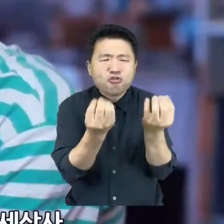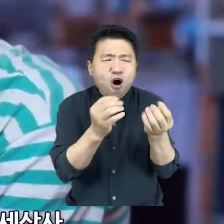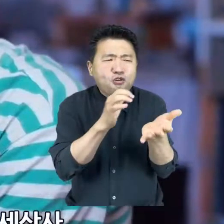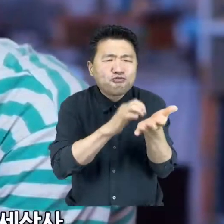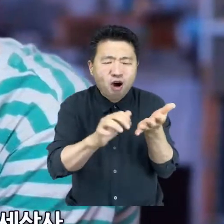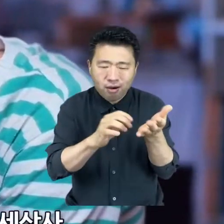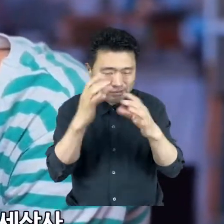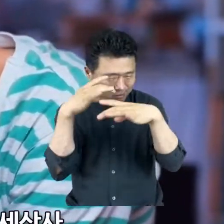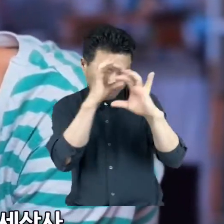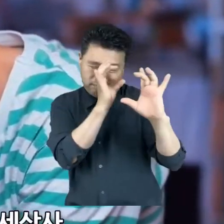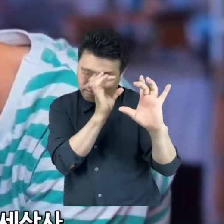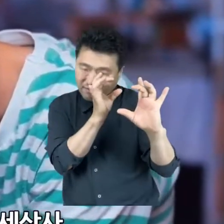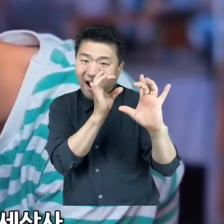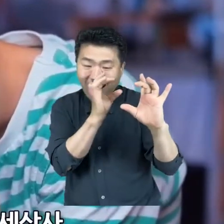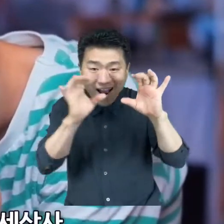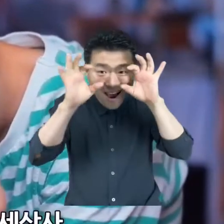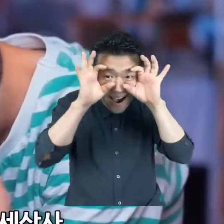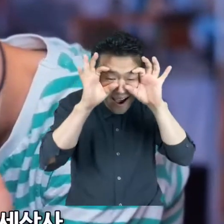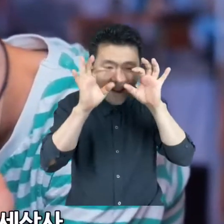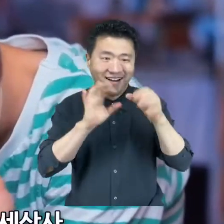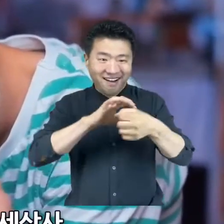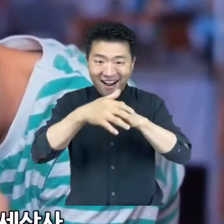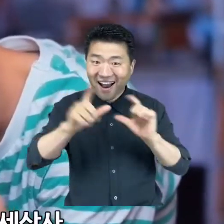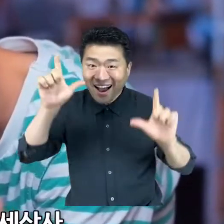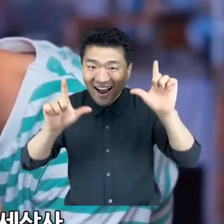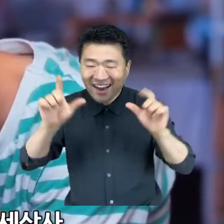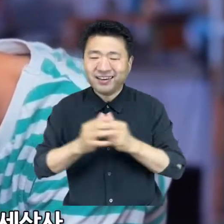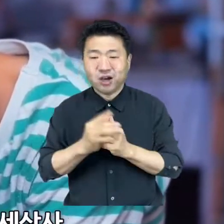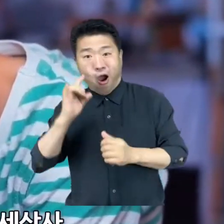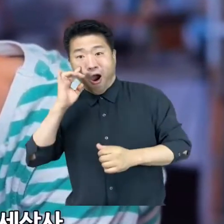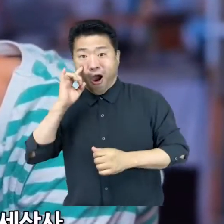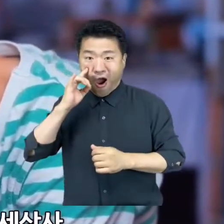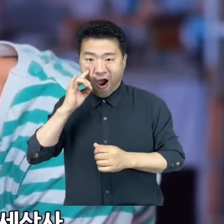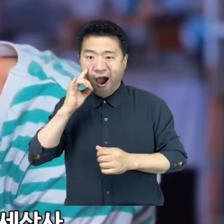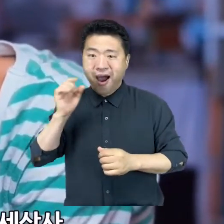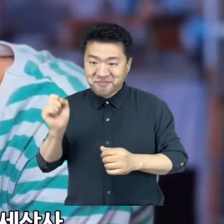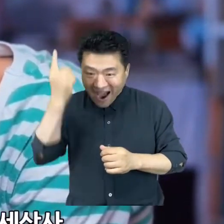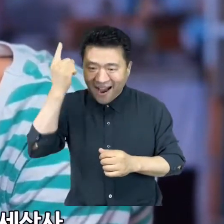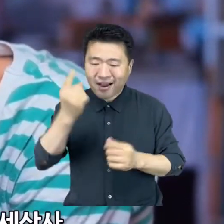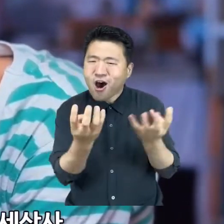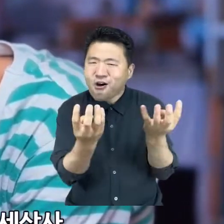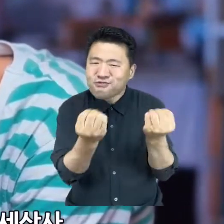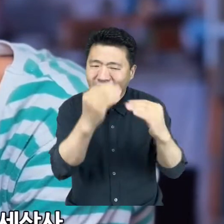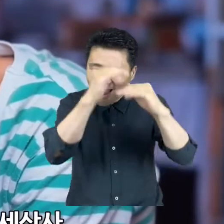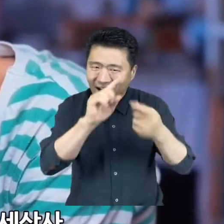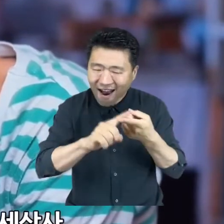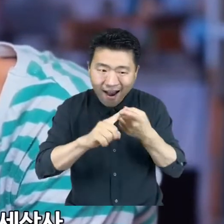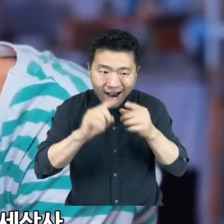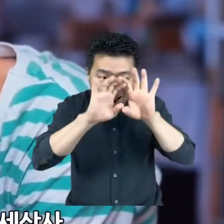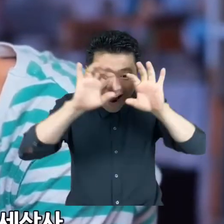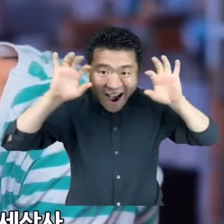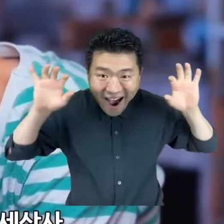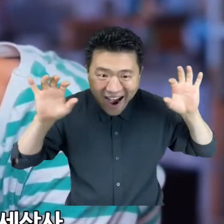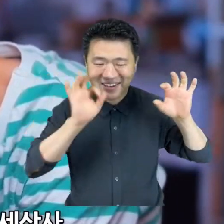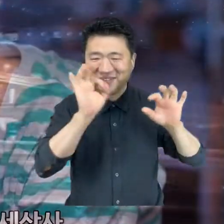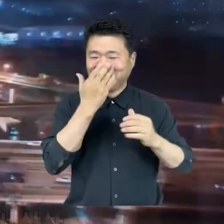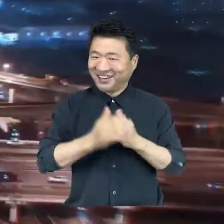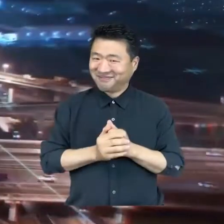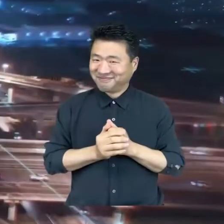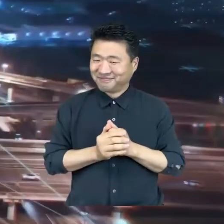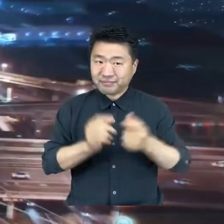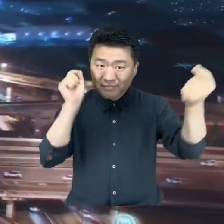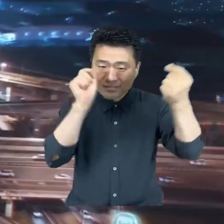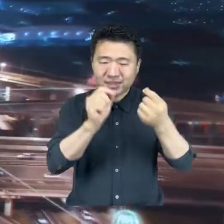숫자라는 안경으로 들여다보는 신통방통 세상사. 호기심이 발동해 수학의 신비로운 세계로 빠져든다.